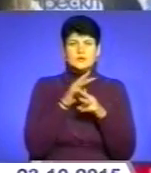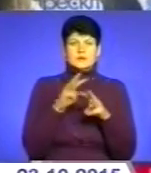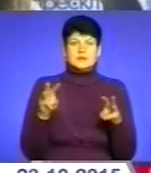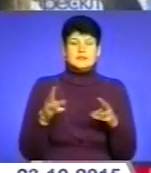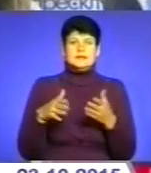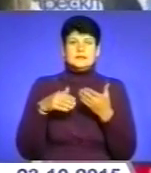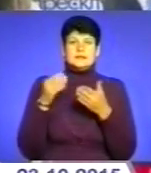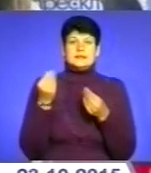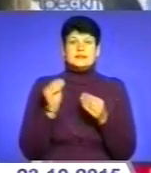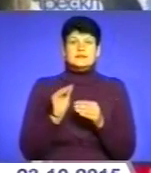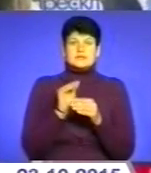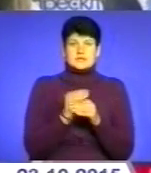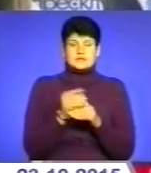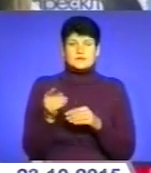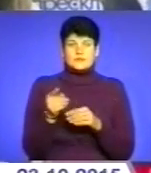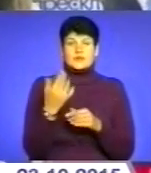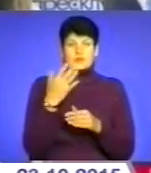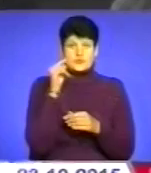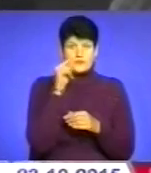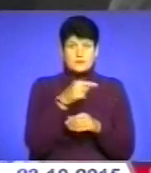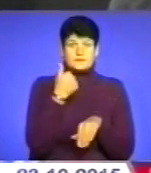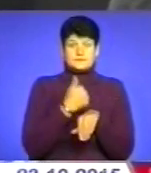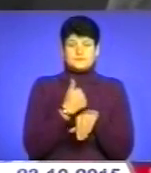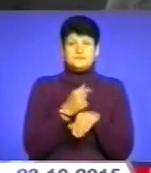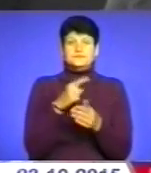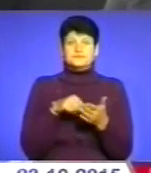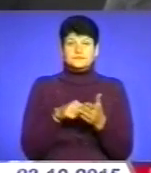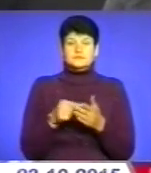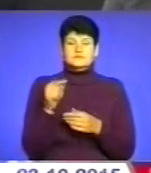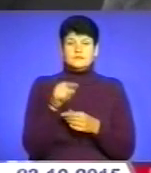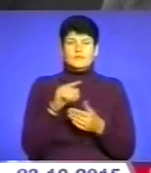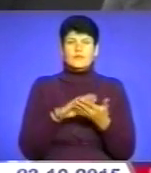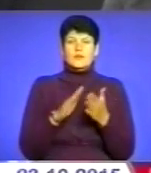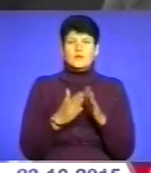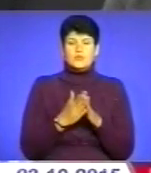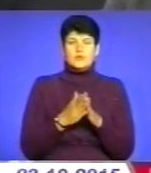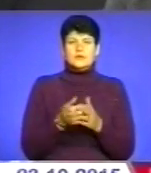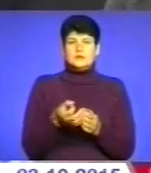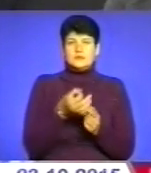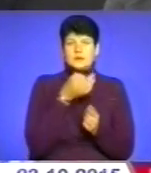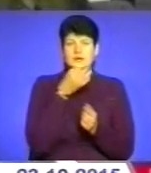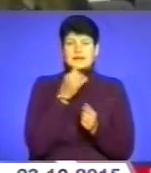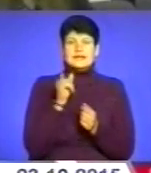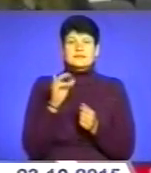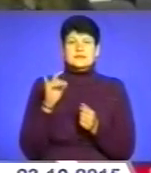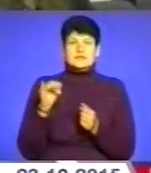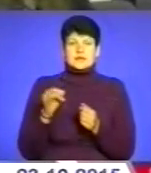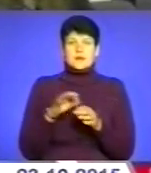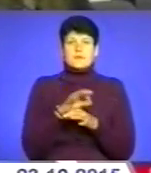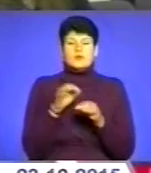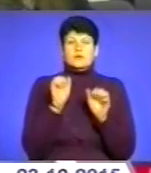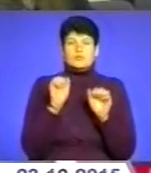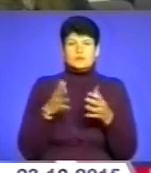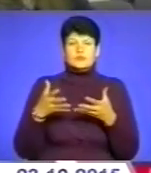Тернополю, якщо саме він очолить місто. За таких умов найпривабливіший інвестиційний проєкт може бути